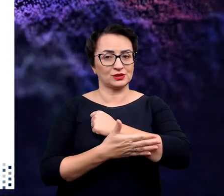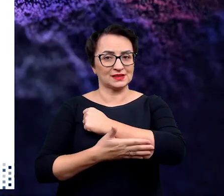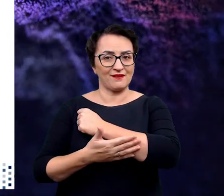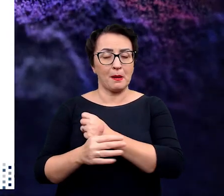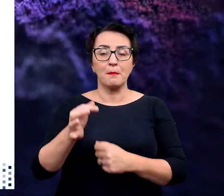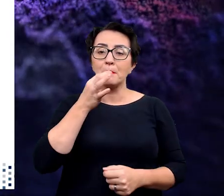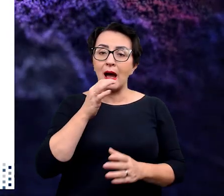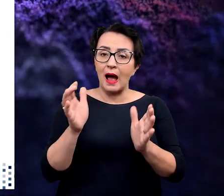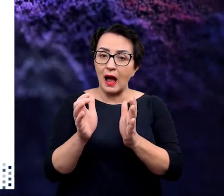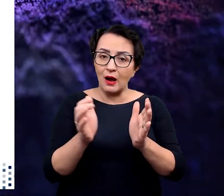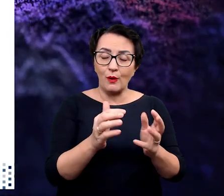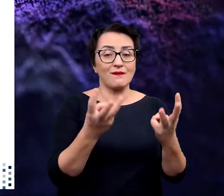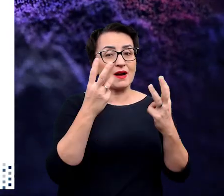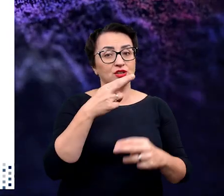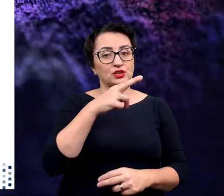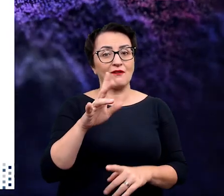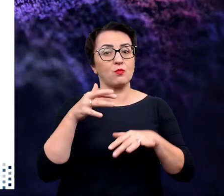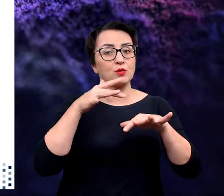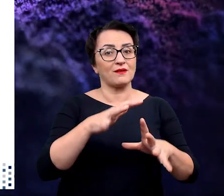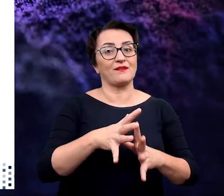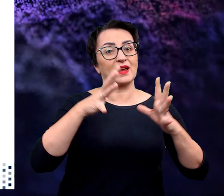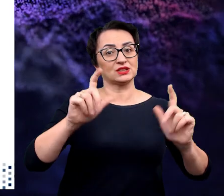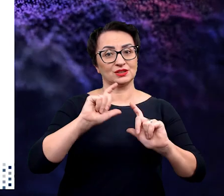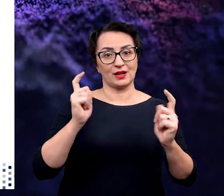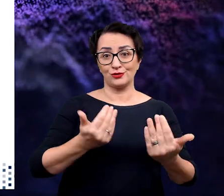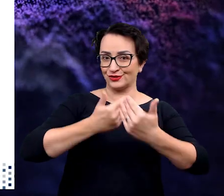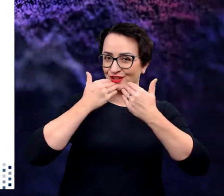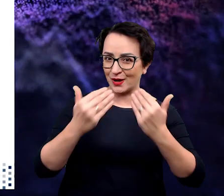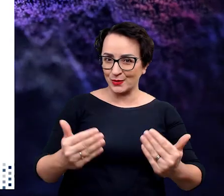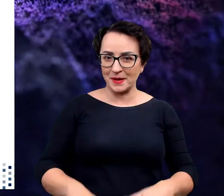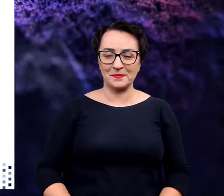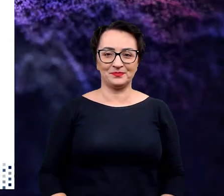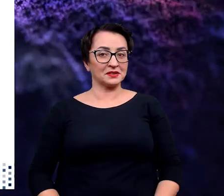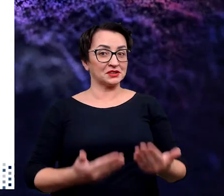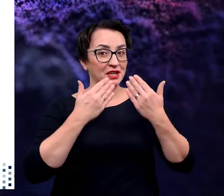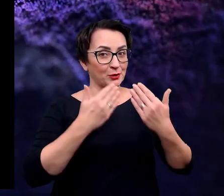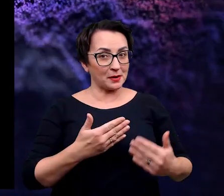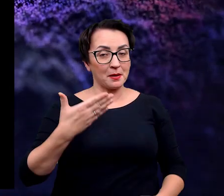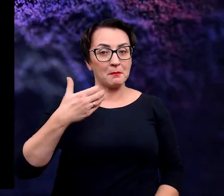małych, bardzo istotnych rzeczy, które potem wpływają na większą całość. Dzięki.